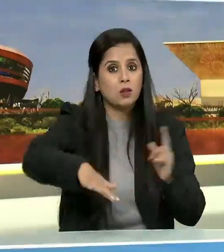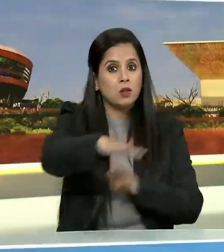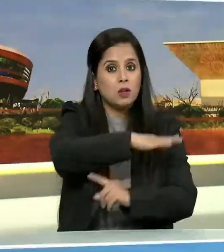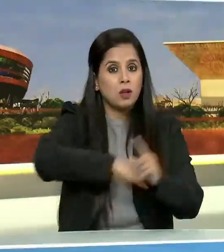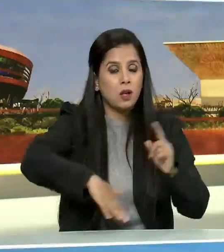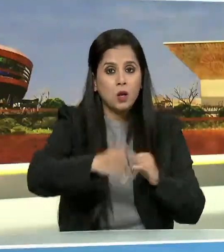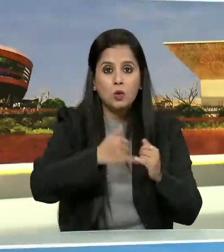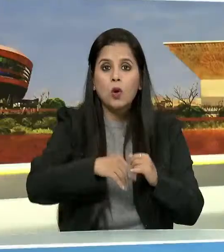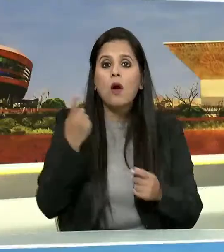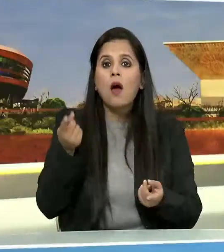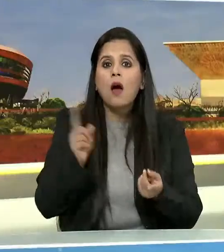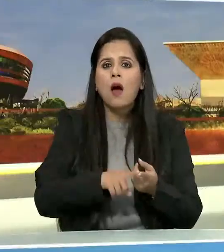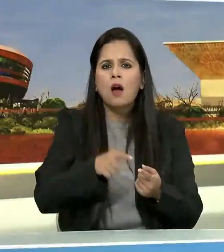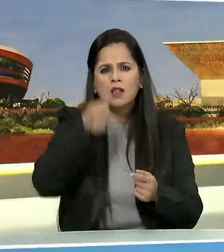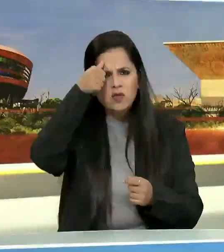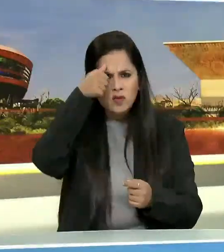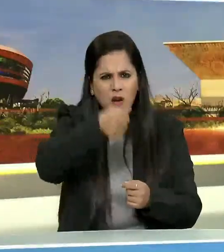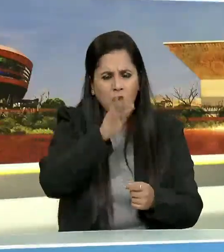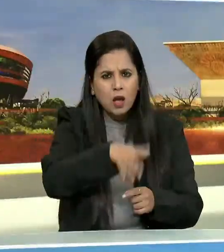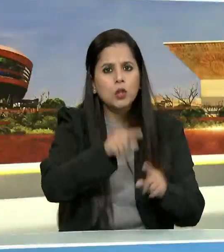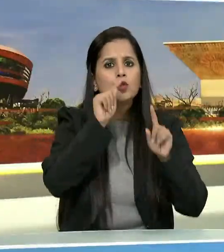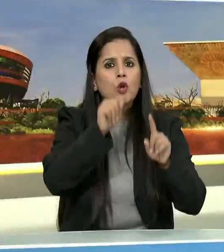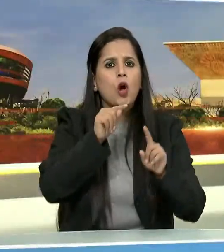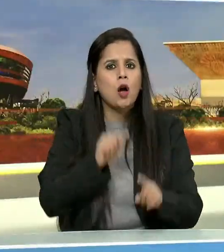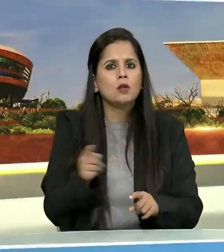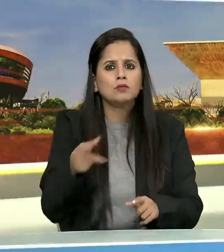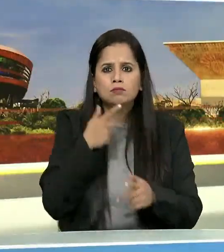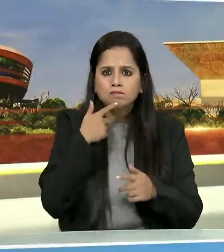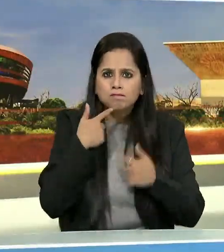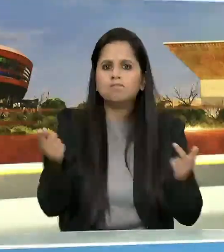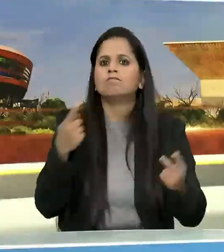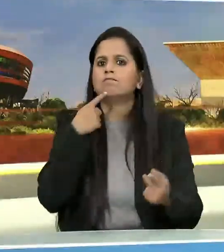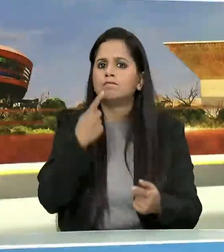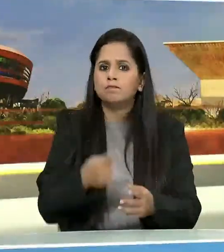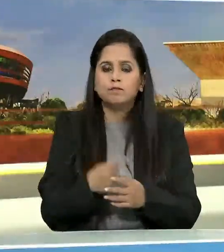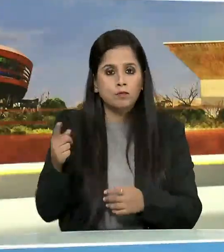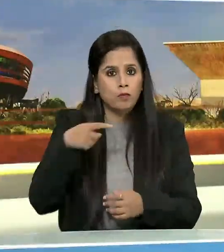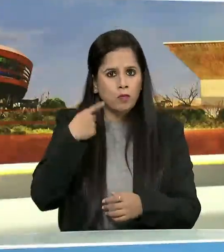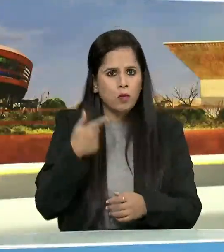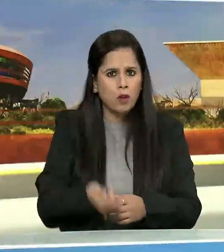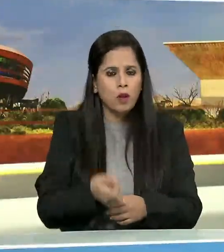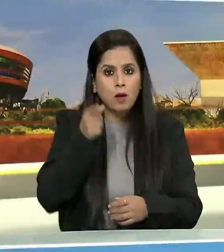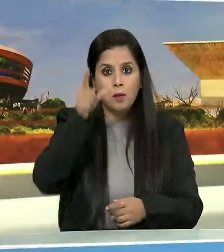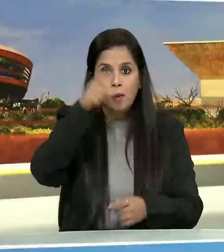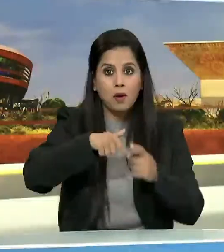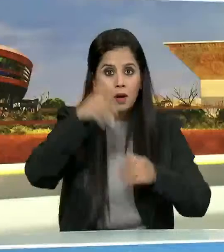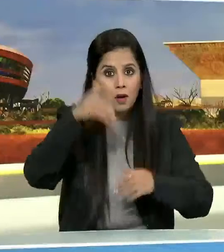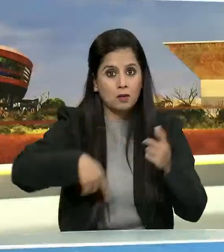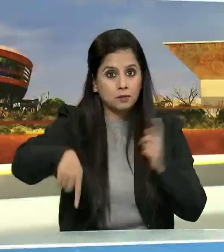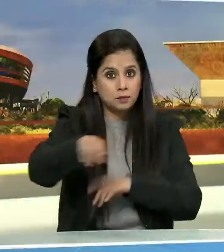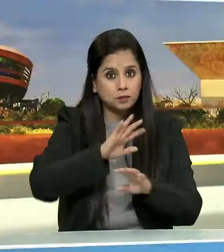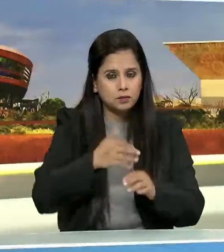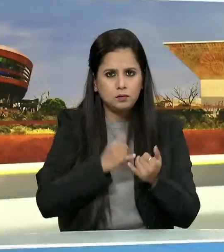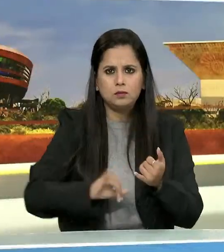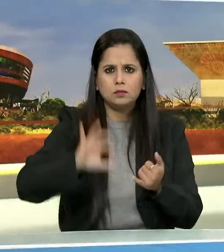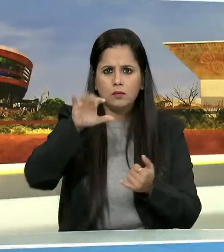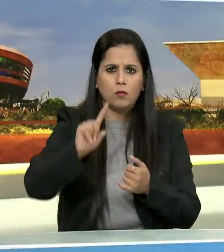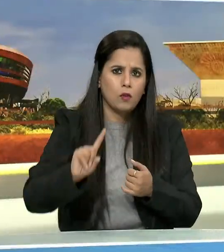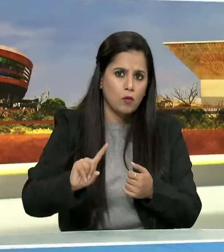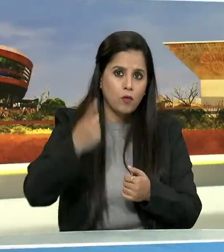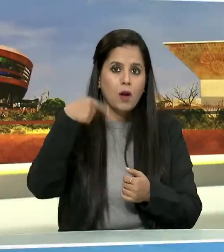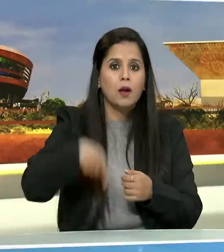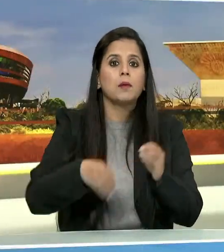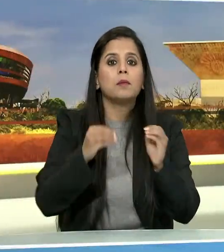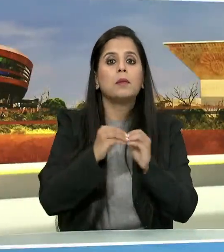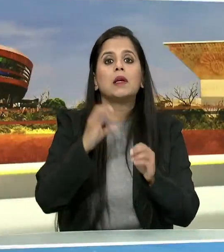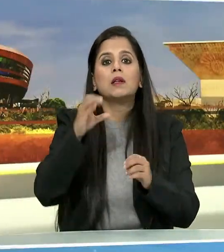के साथ हुए अन्याई के मुद्दे को भी उठाया उन्होंने कहा कि बहुमत मिलने पर राज्य में पहला